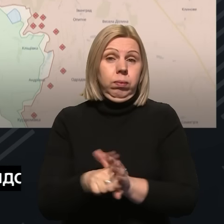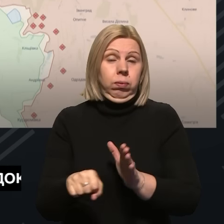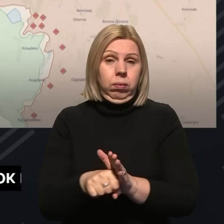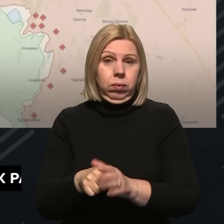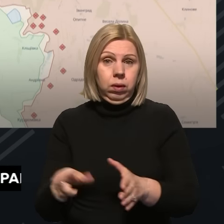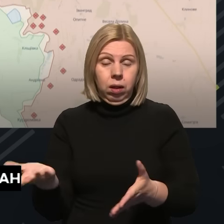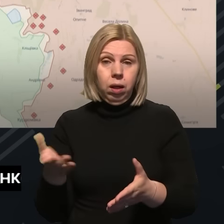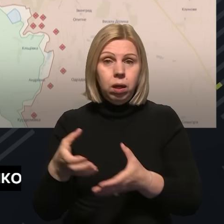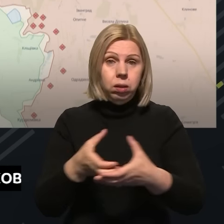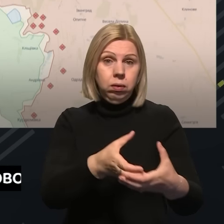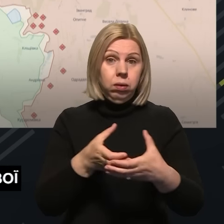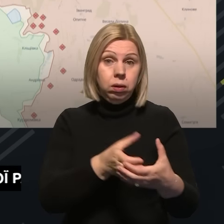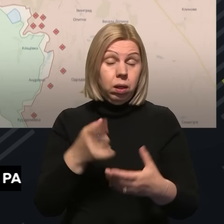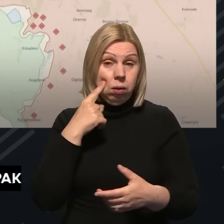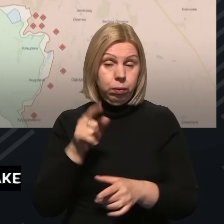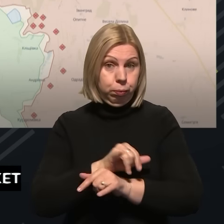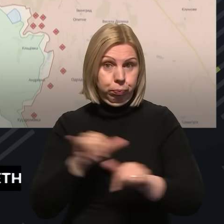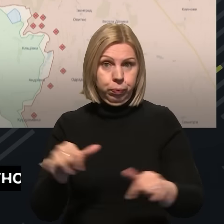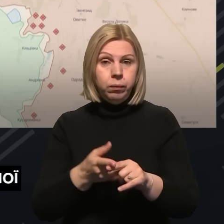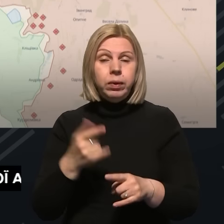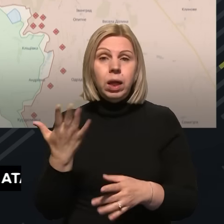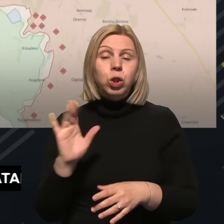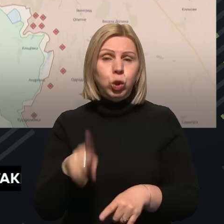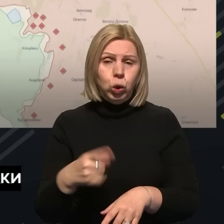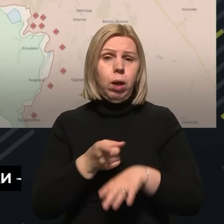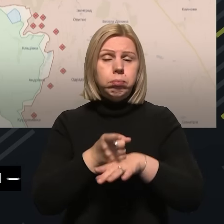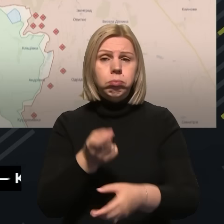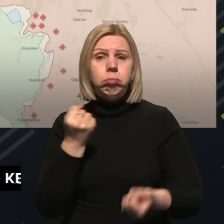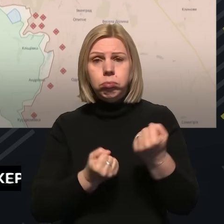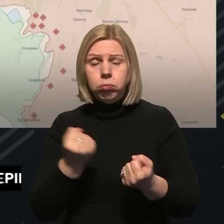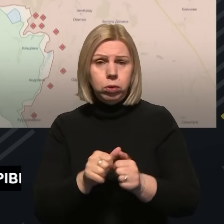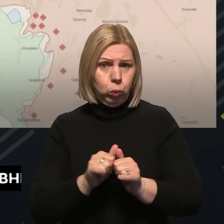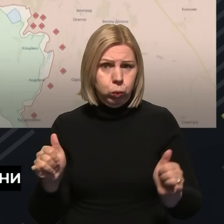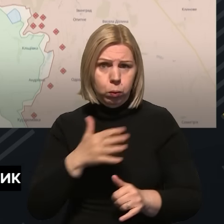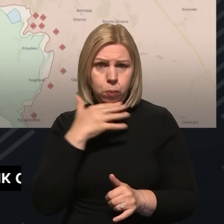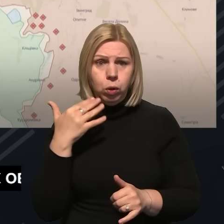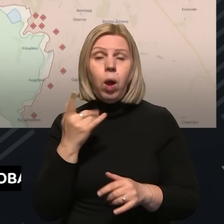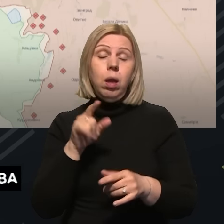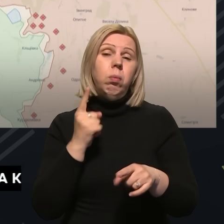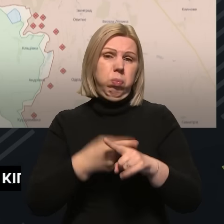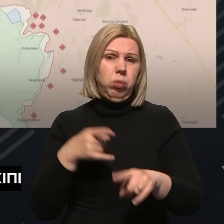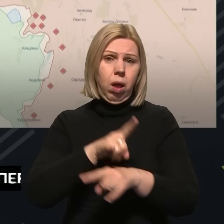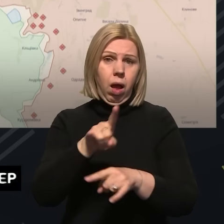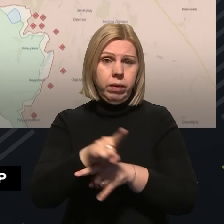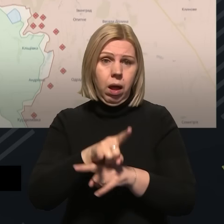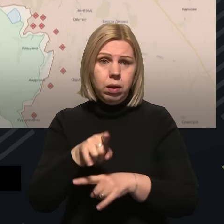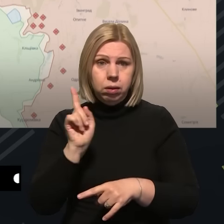проведення атак, штурмів. Така ж велика кількість бронетехніки. Ну, і, звичайно, авіація, яка